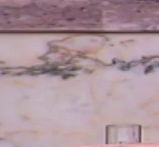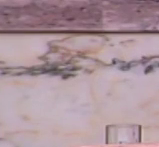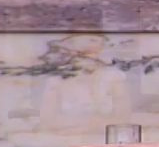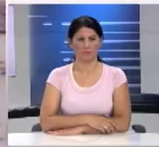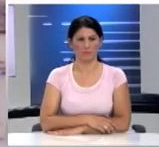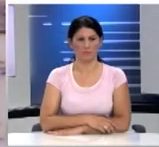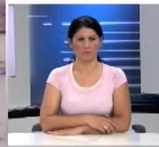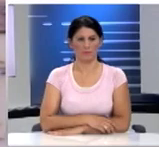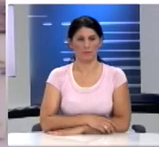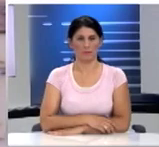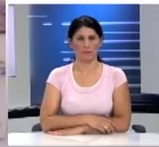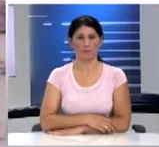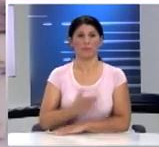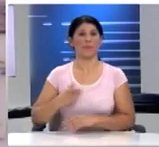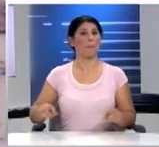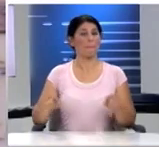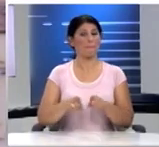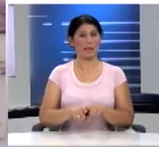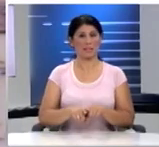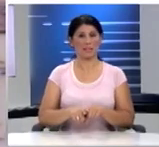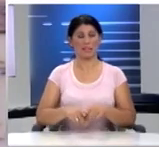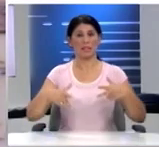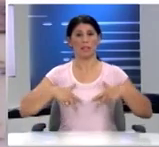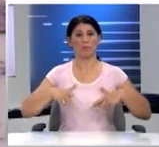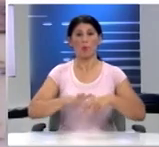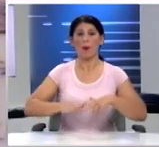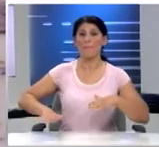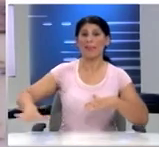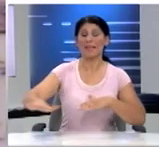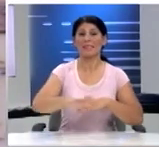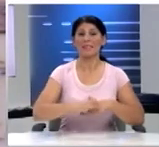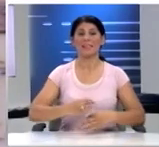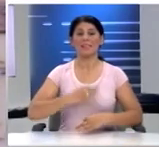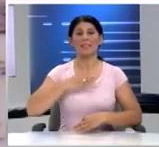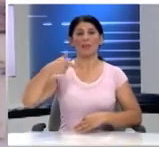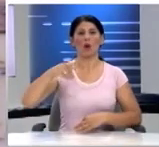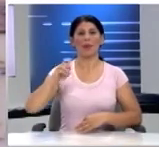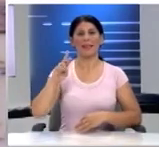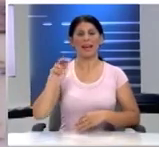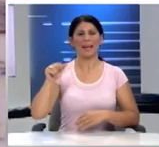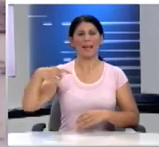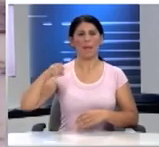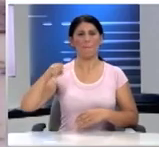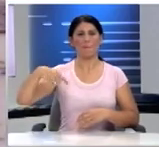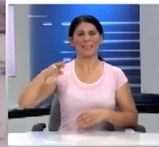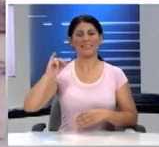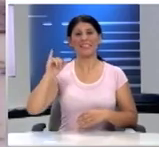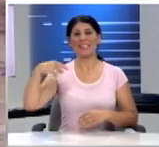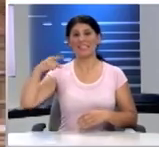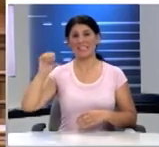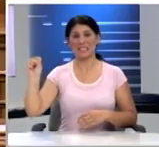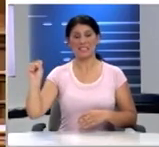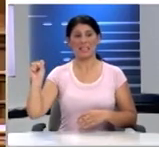Είναι μαζί μας και ο Υπουργός Επικρατείας κύριος Γεραπετρίτης καθηγητής